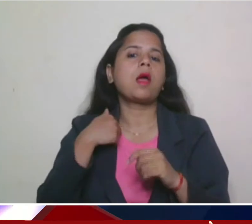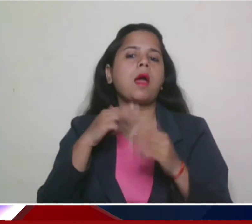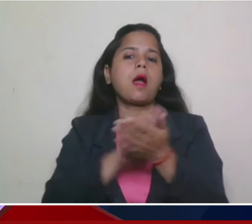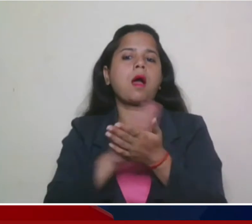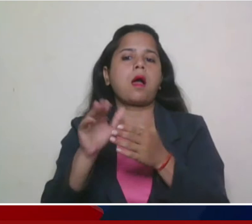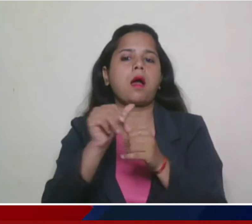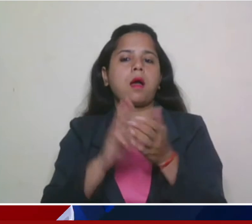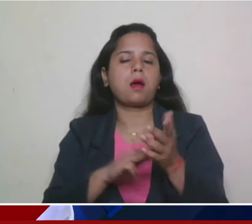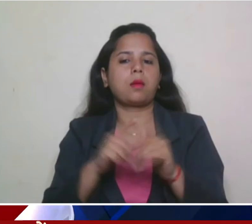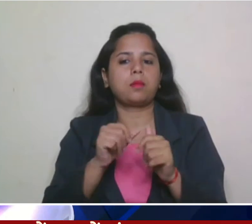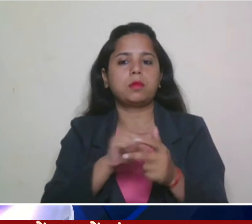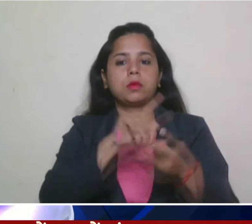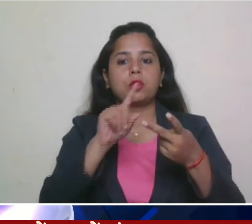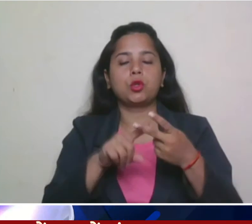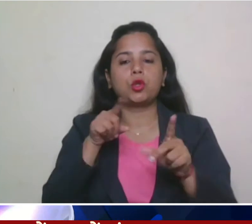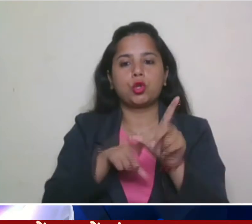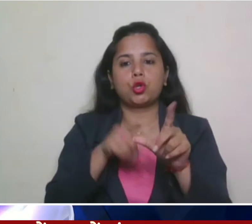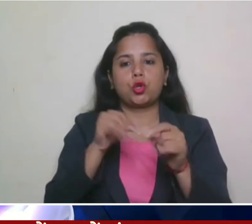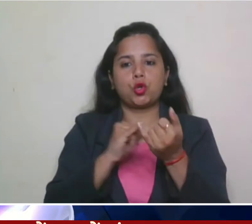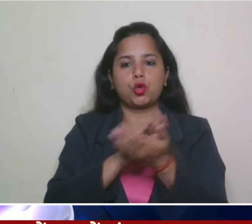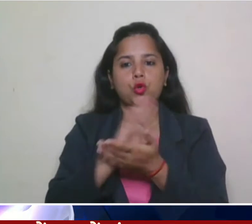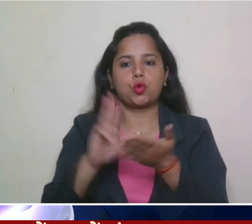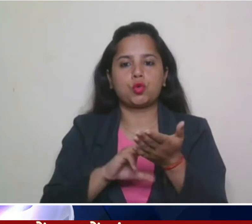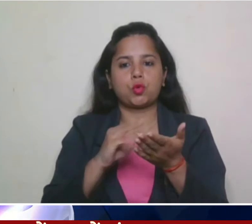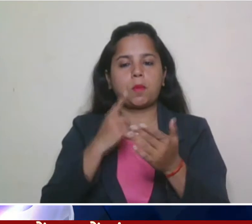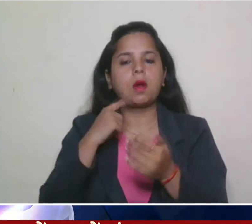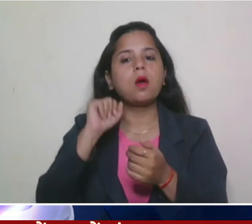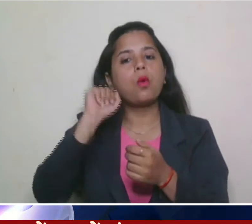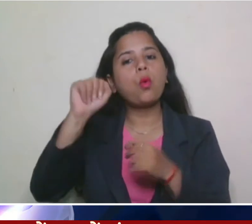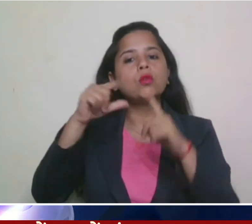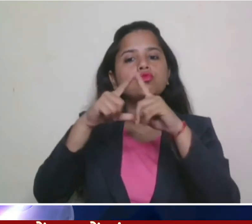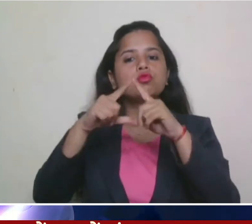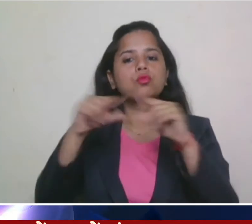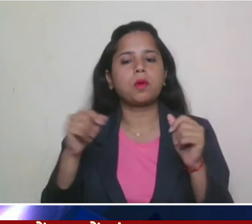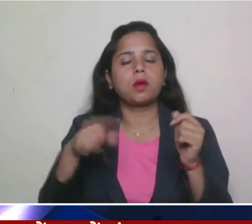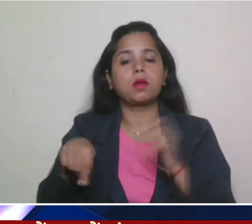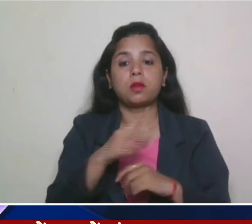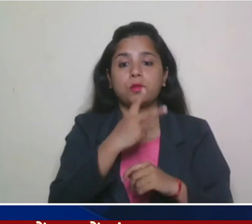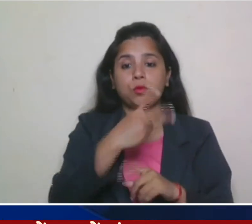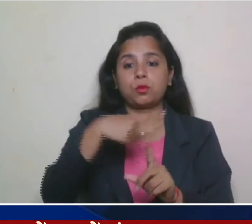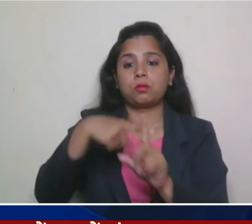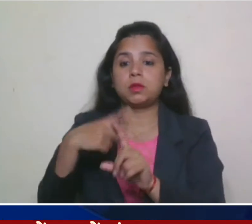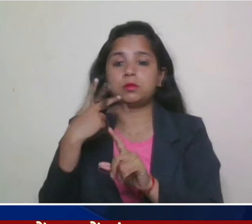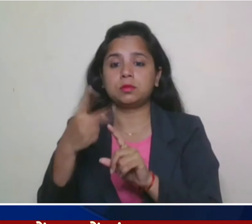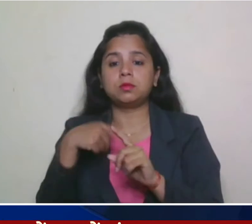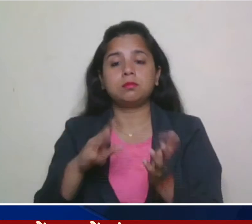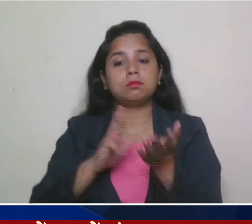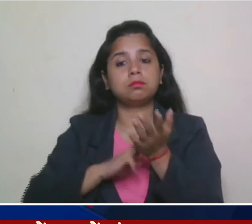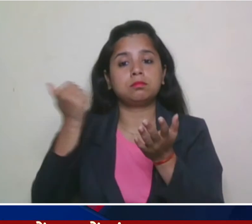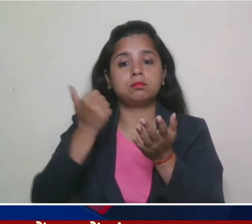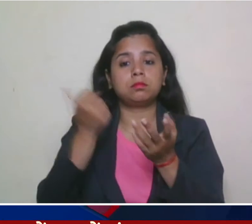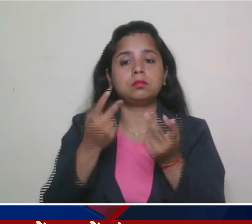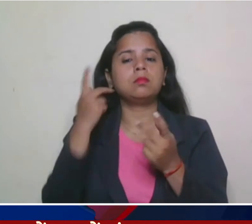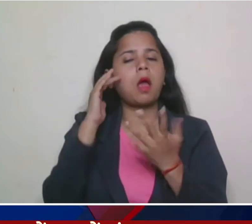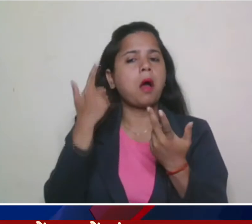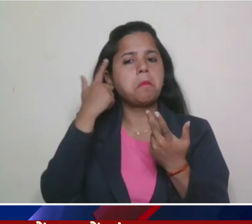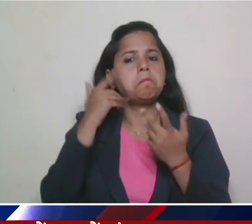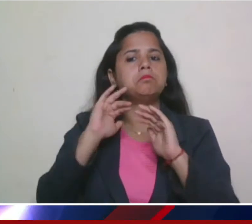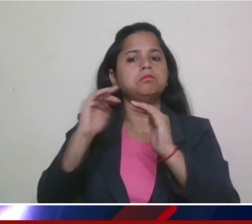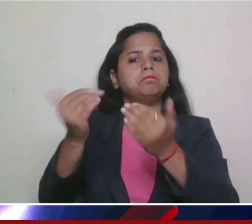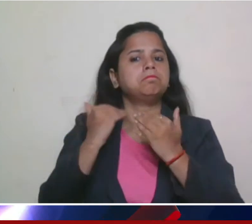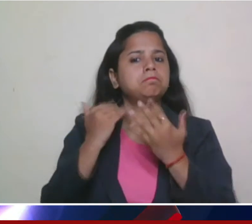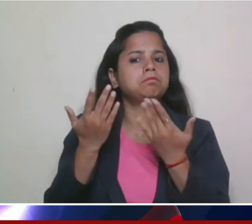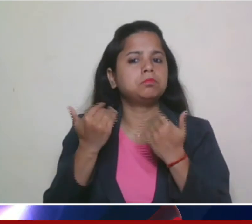मंत्री योशिमासा हयाशी करेंगे टू प्लस टू वारता सभिक शेत्रों में दौपक्षिय सहयों की समिक्षा करेगी और